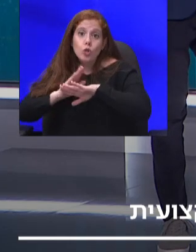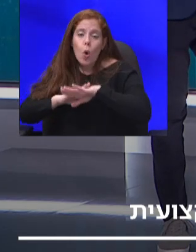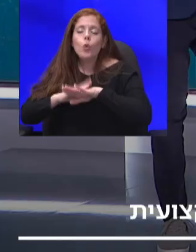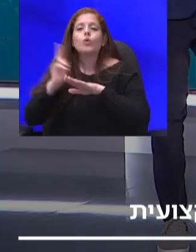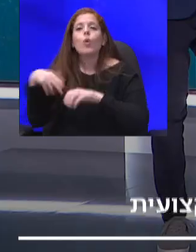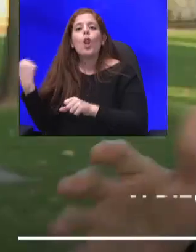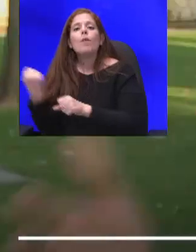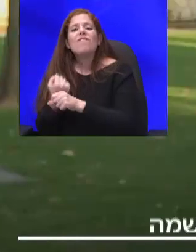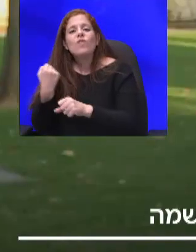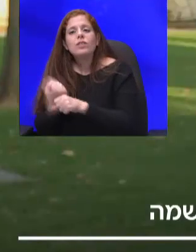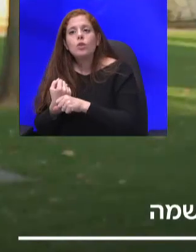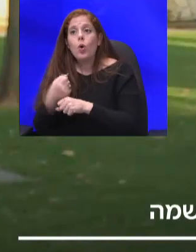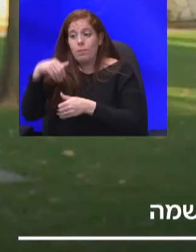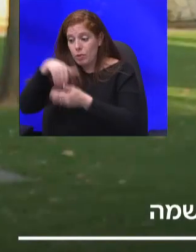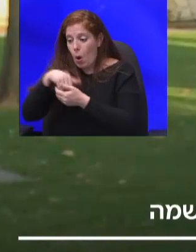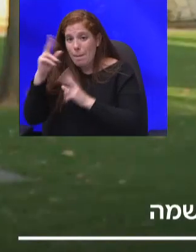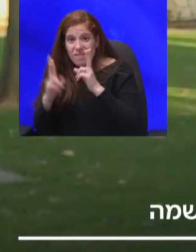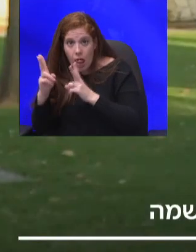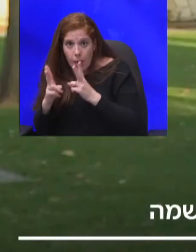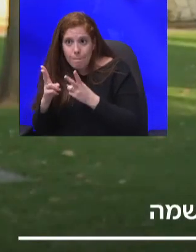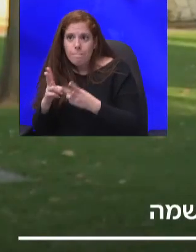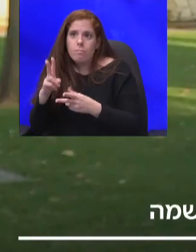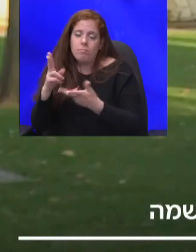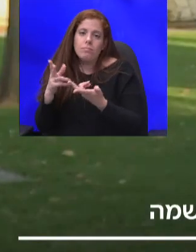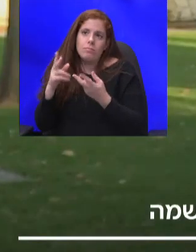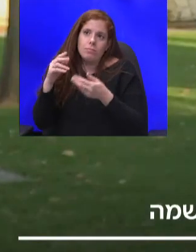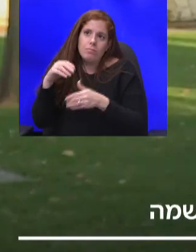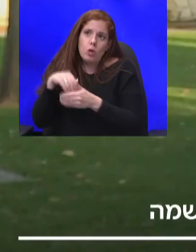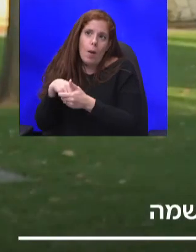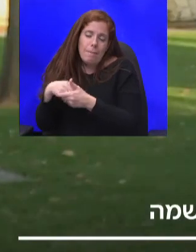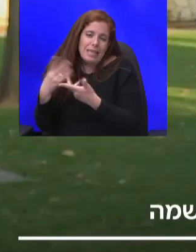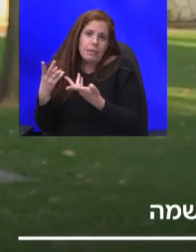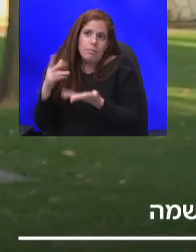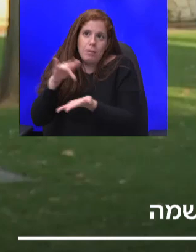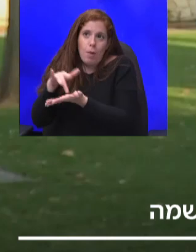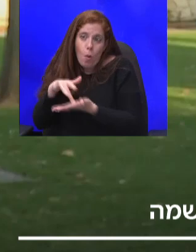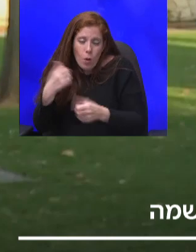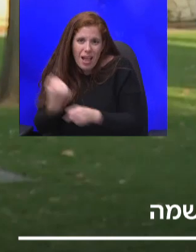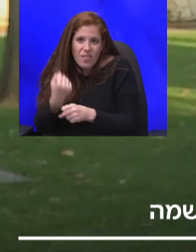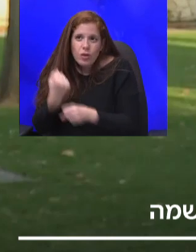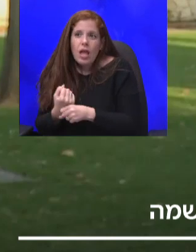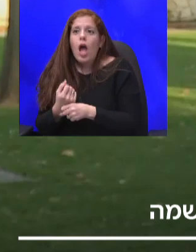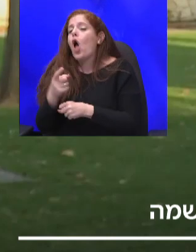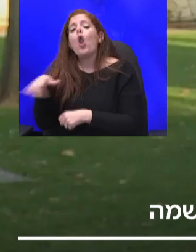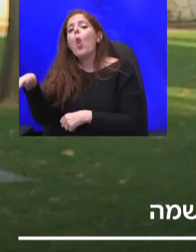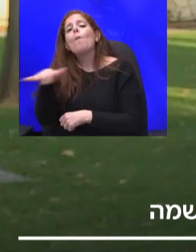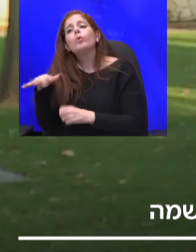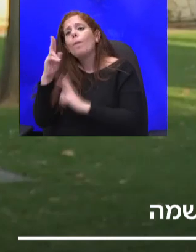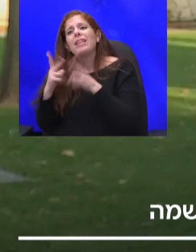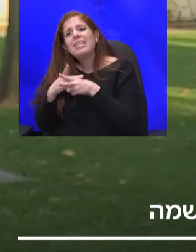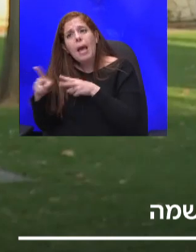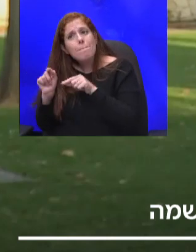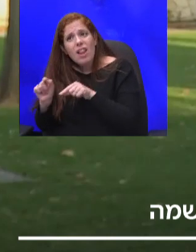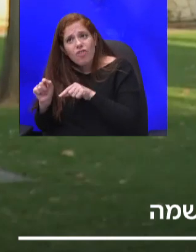המפעלים, בתוך בעצם מקומות העבודה, לא רק בתחומי התעשייה. ואנחנו, משרד